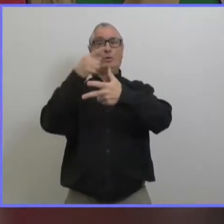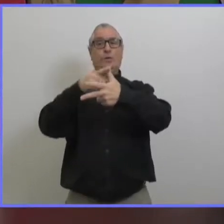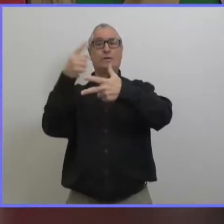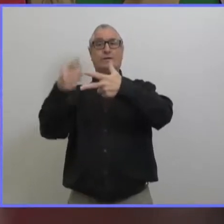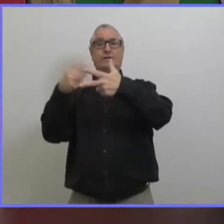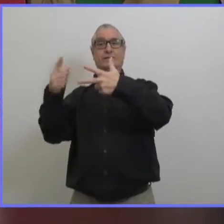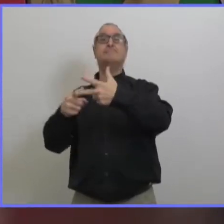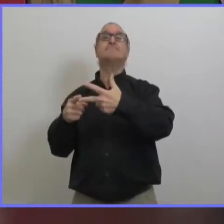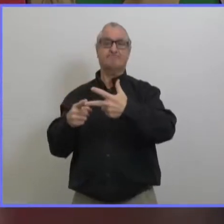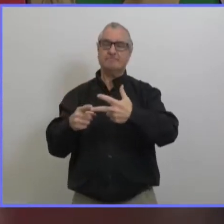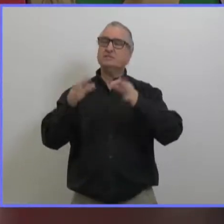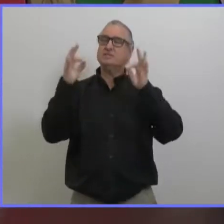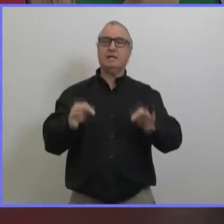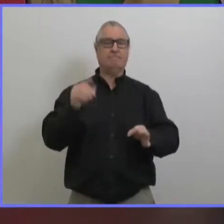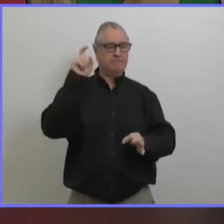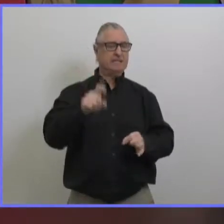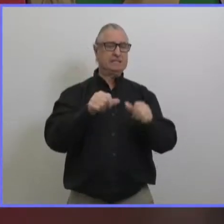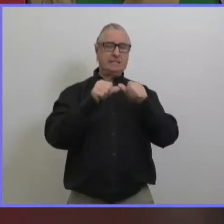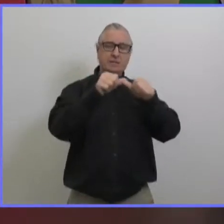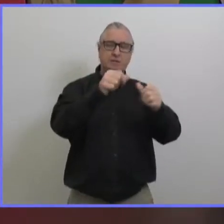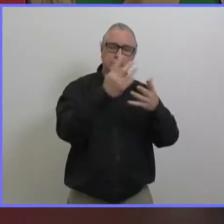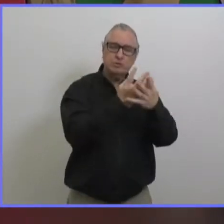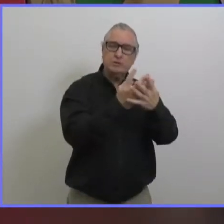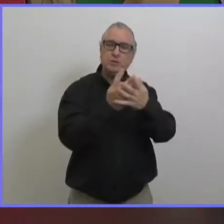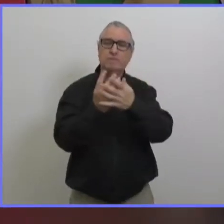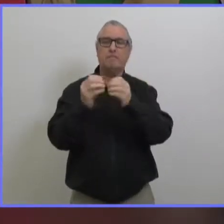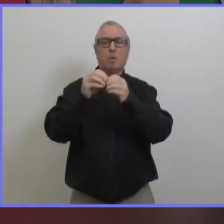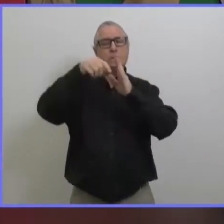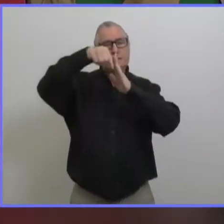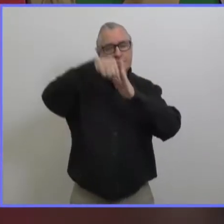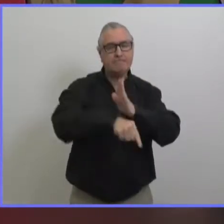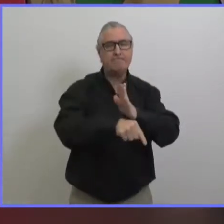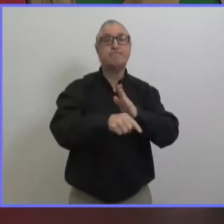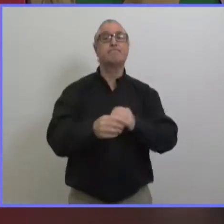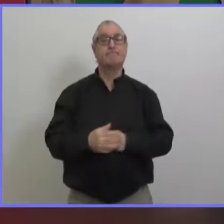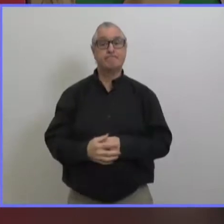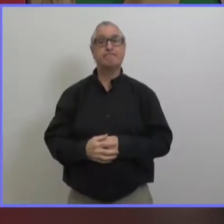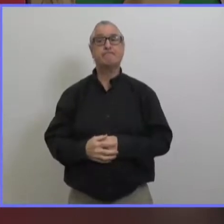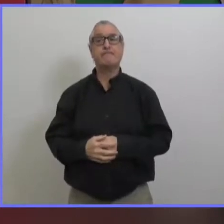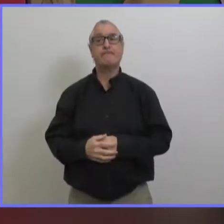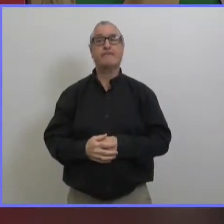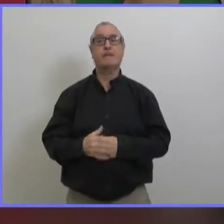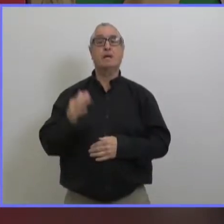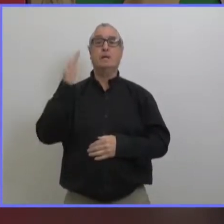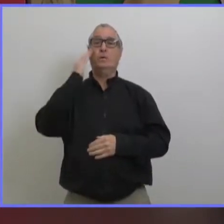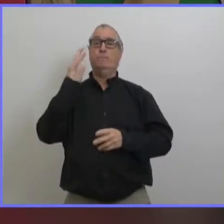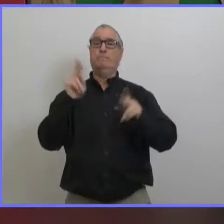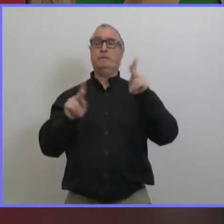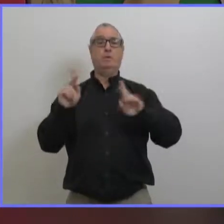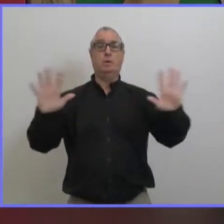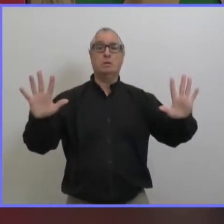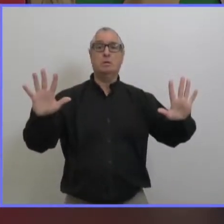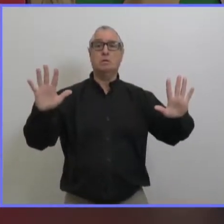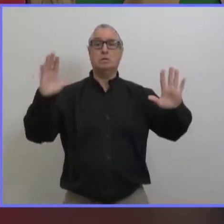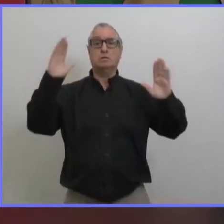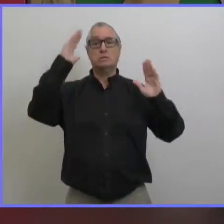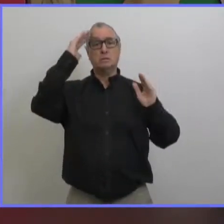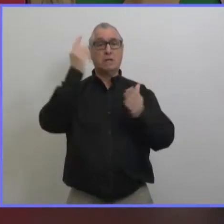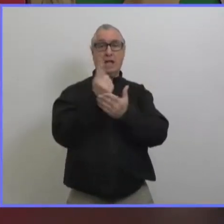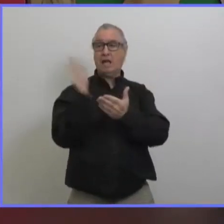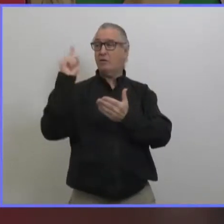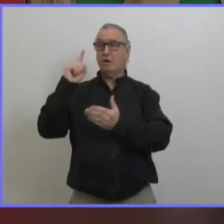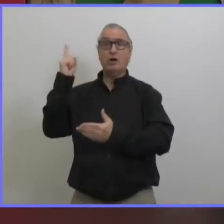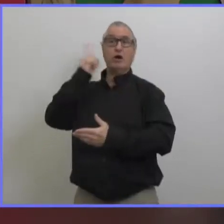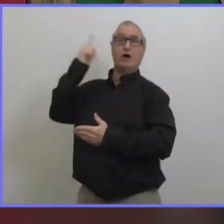alors tout le monde s'intéresse beaucoup à la détection du